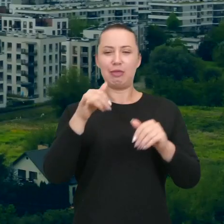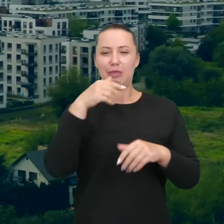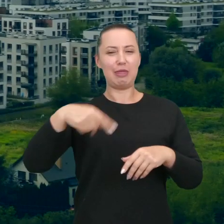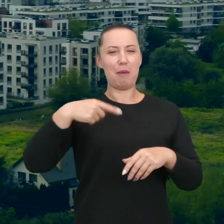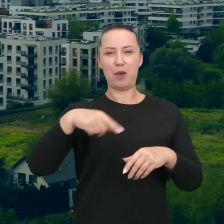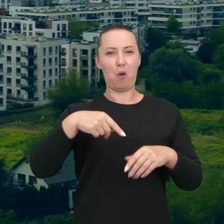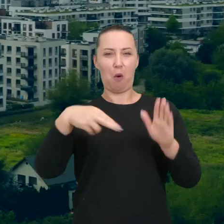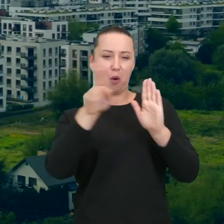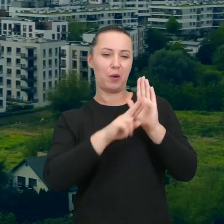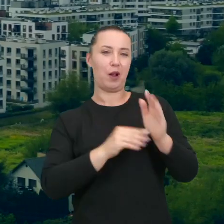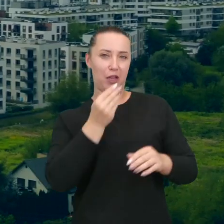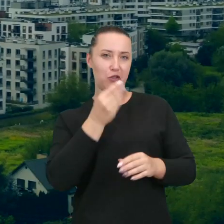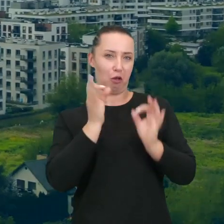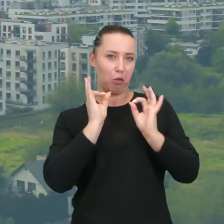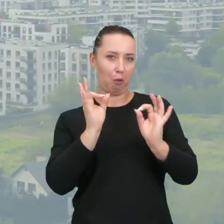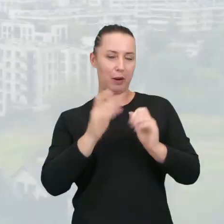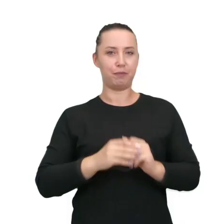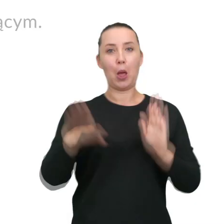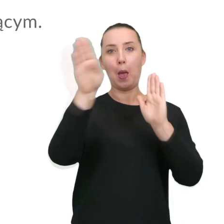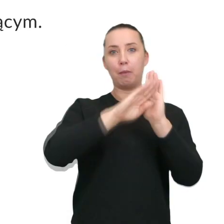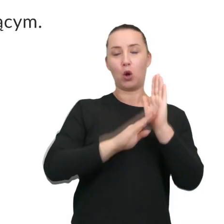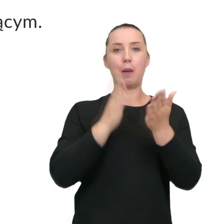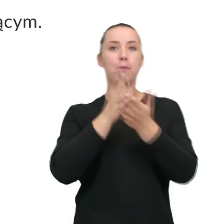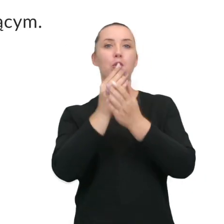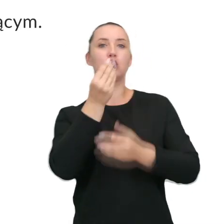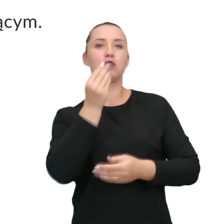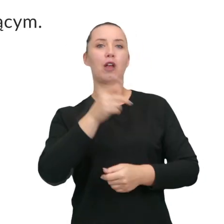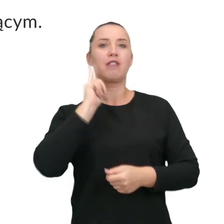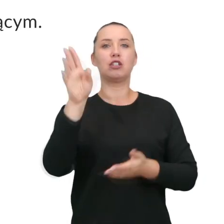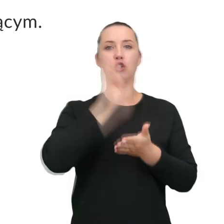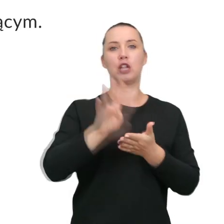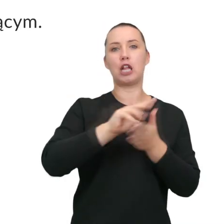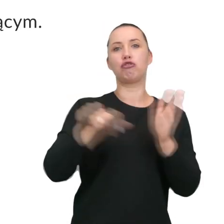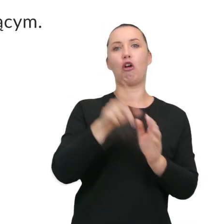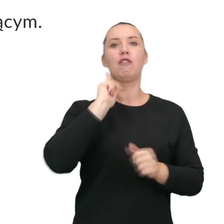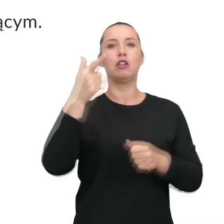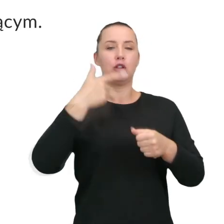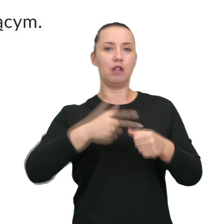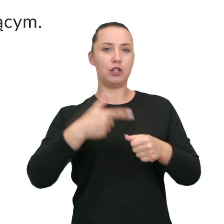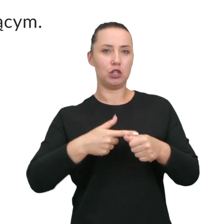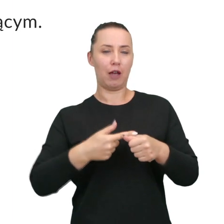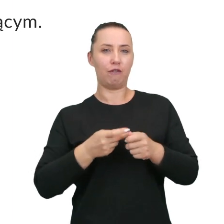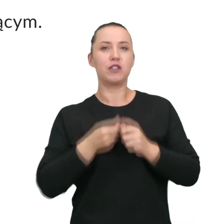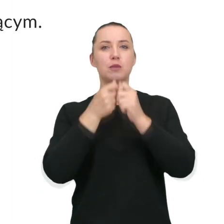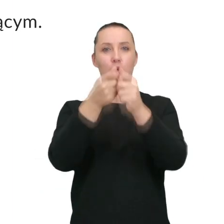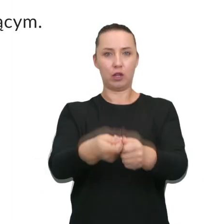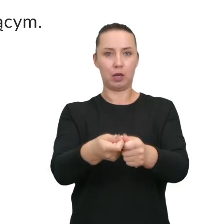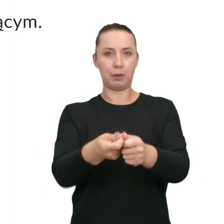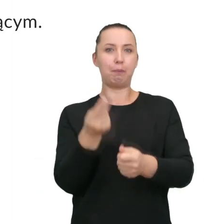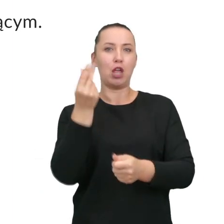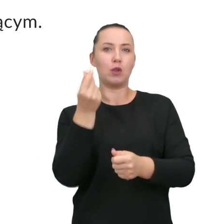tak regularnie i tak dobrze. Program Operacyjny Pomoc Żywnościowa 2014-2020